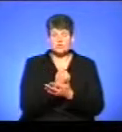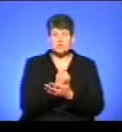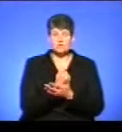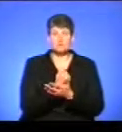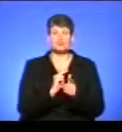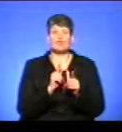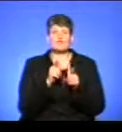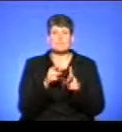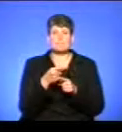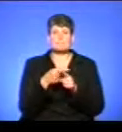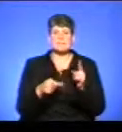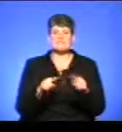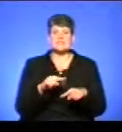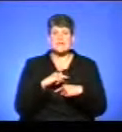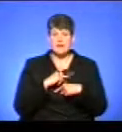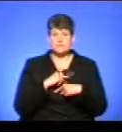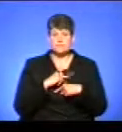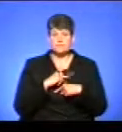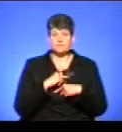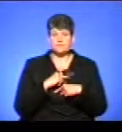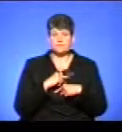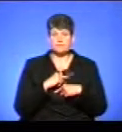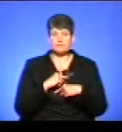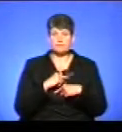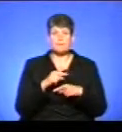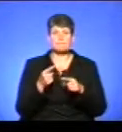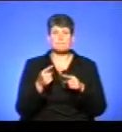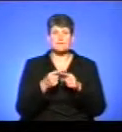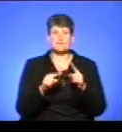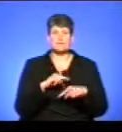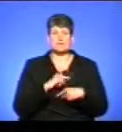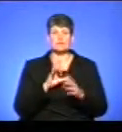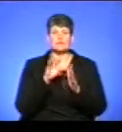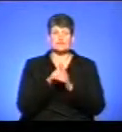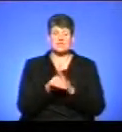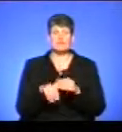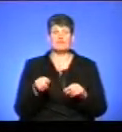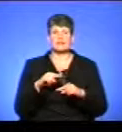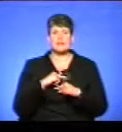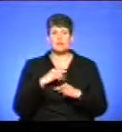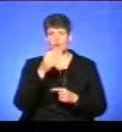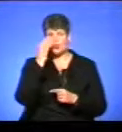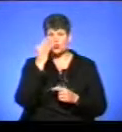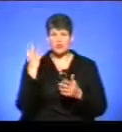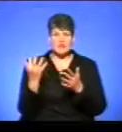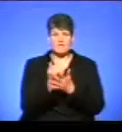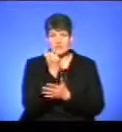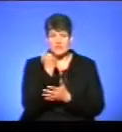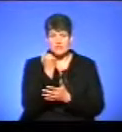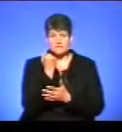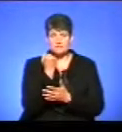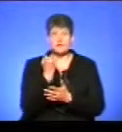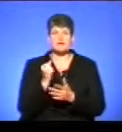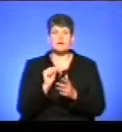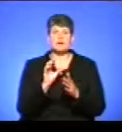до півфіналу. Півфіналі ми виграли і вийшли до фіналу. Вужгорода виграв в закарпатській команди,